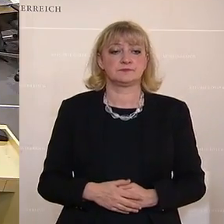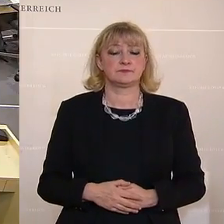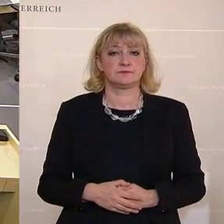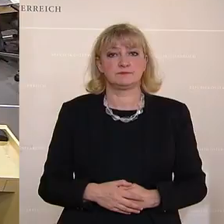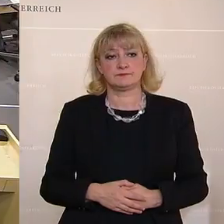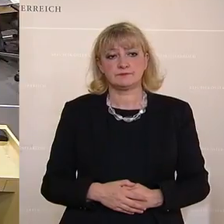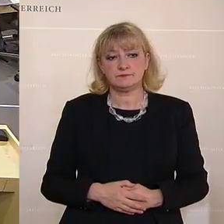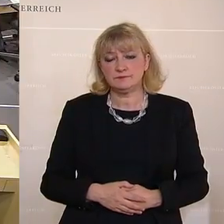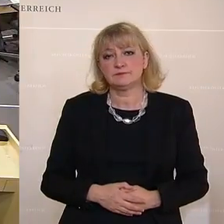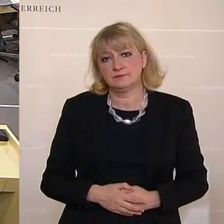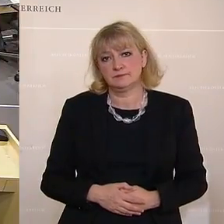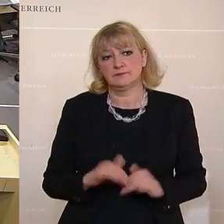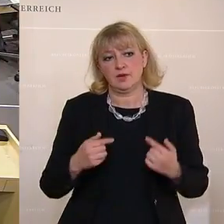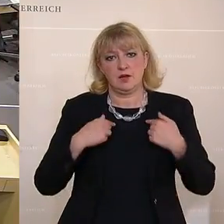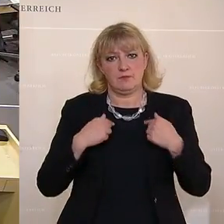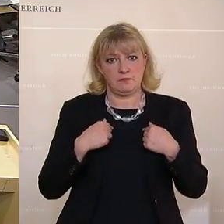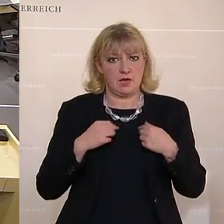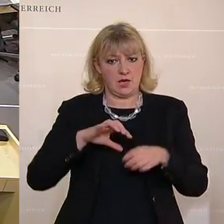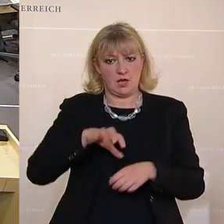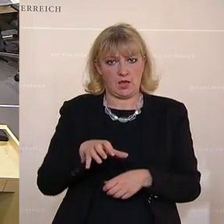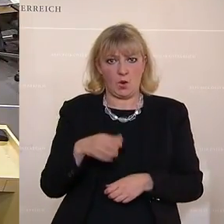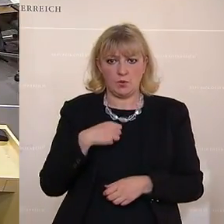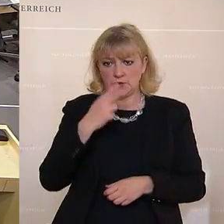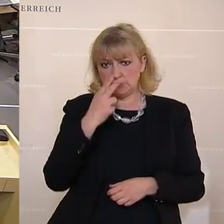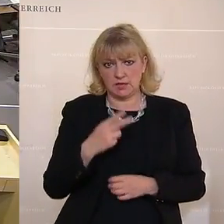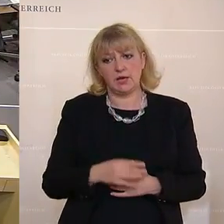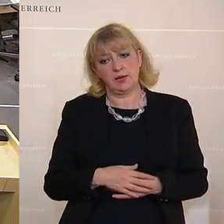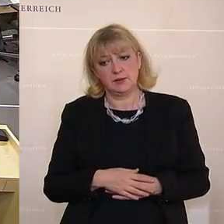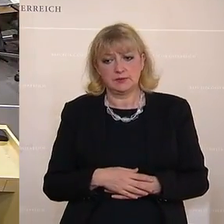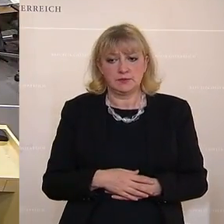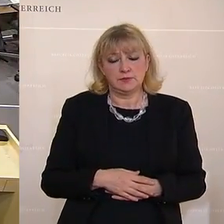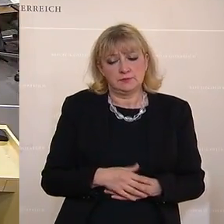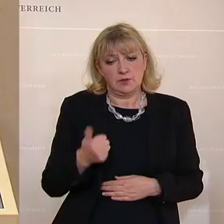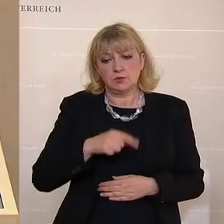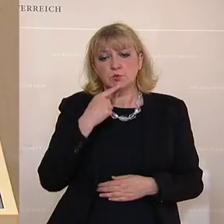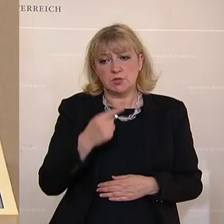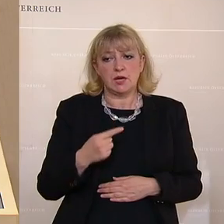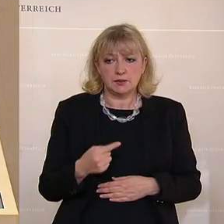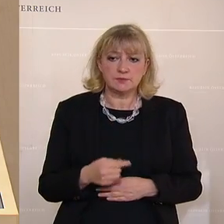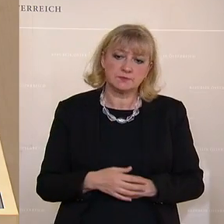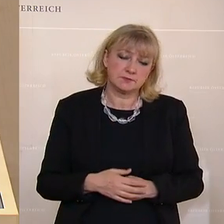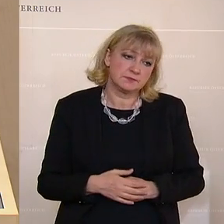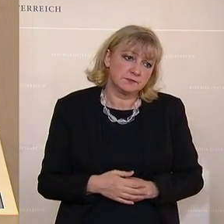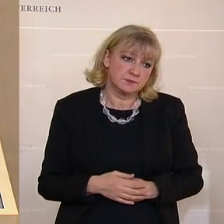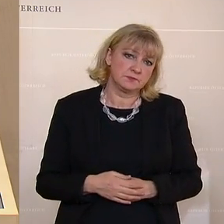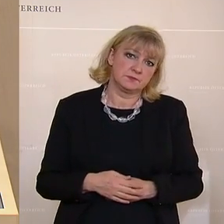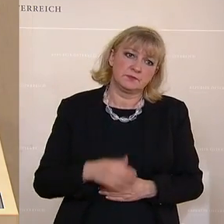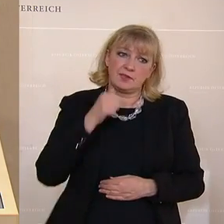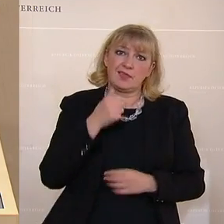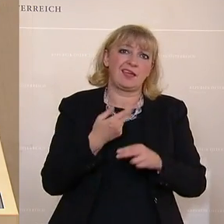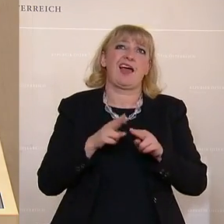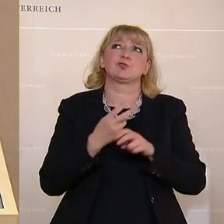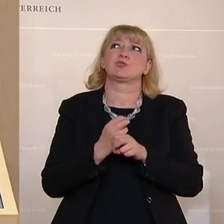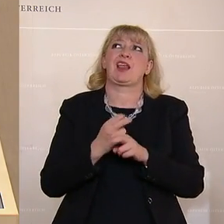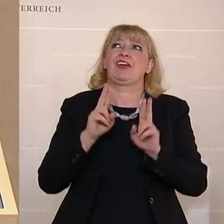Und ich sehe zumindest auch bei mir in der Region, ja, ich muss immer dazu sagen, nicht ganz Österreich ist Wien,